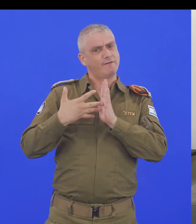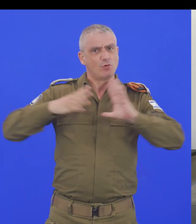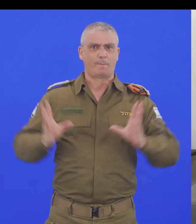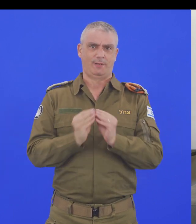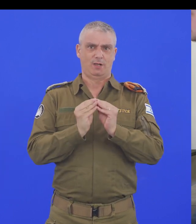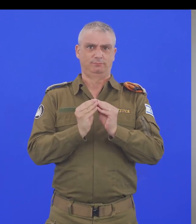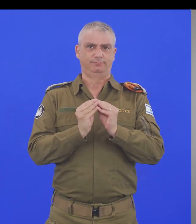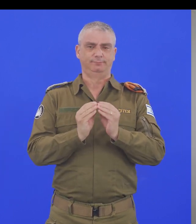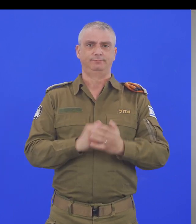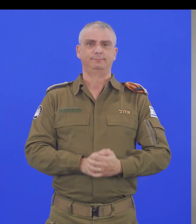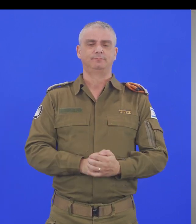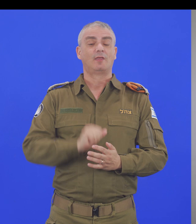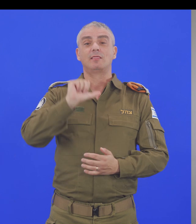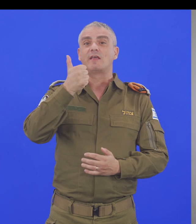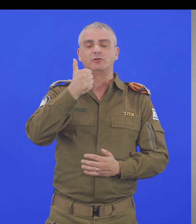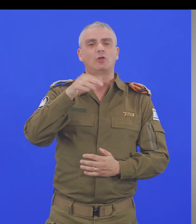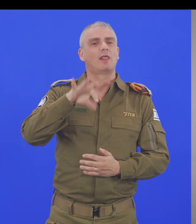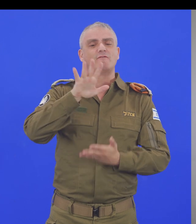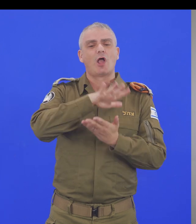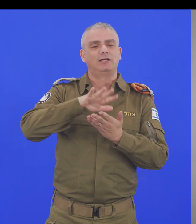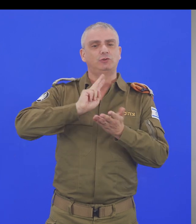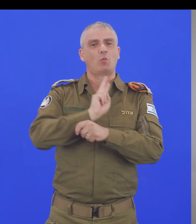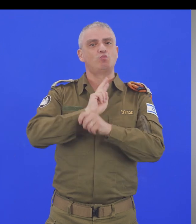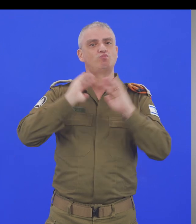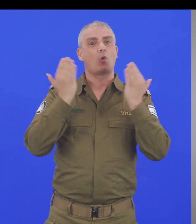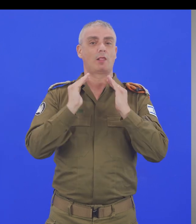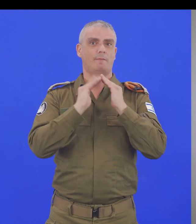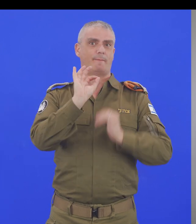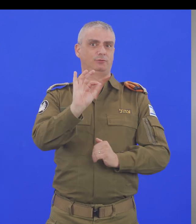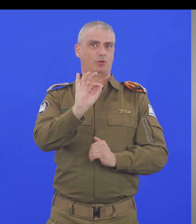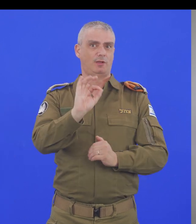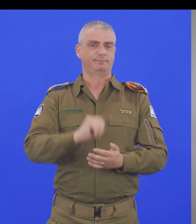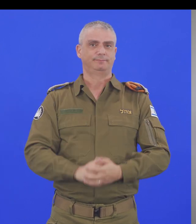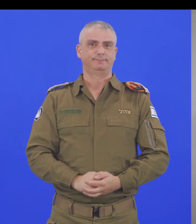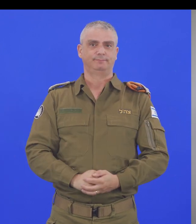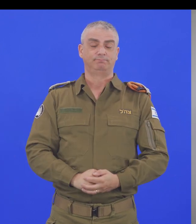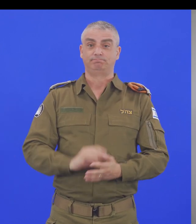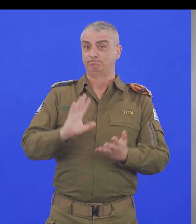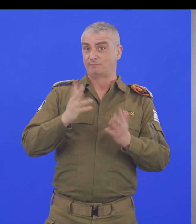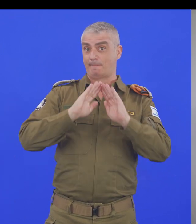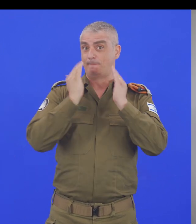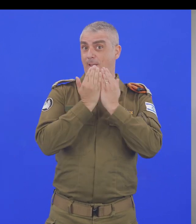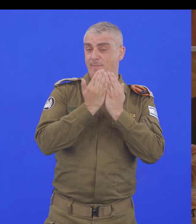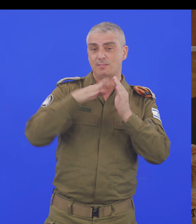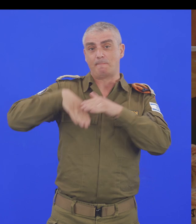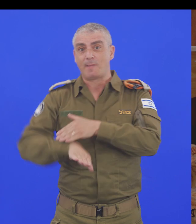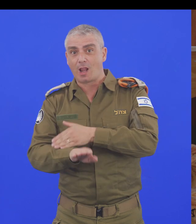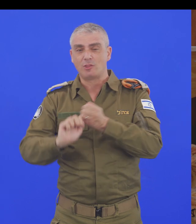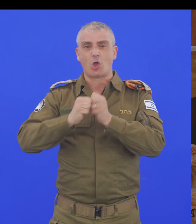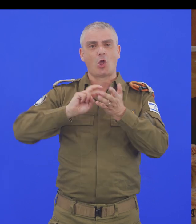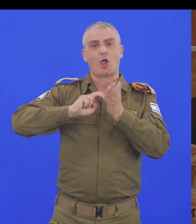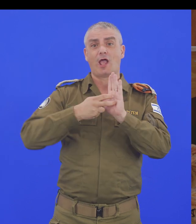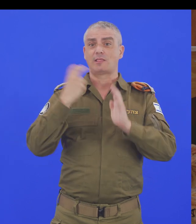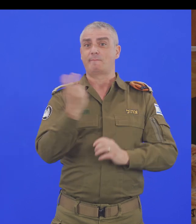נעבור על זה ביחד. קודם כל, בחרו את המרחב המוגן בבית. בין אם זה ממד, מקלט,